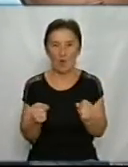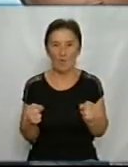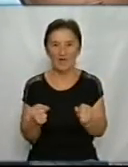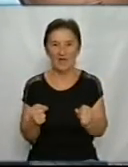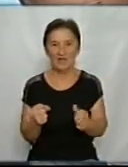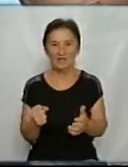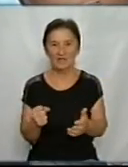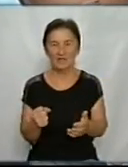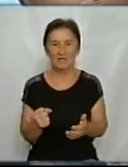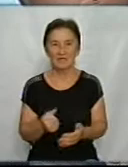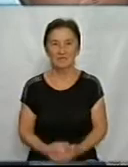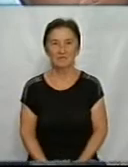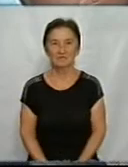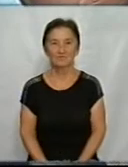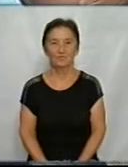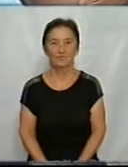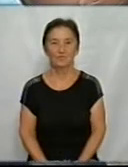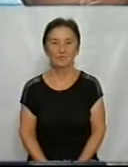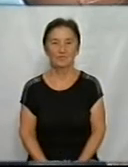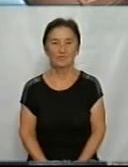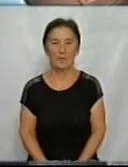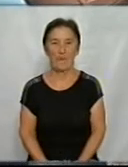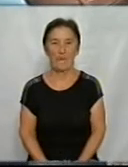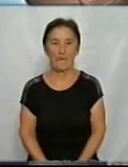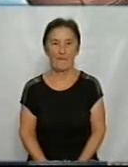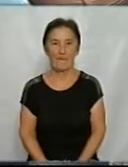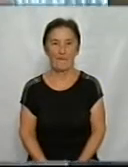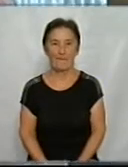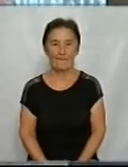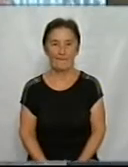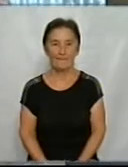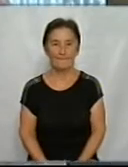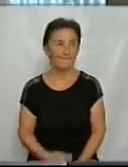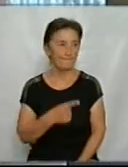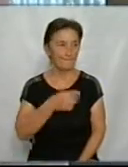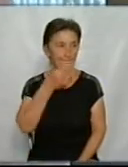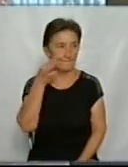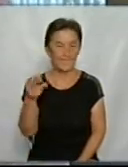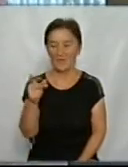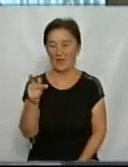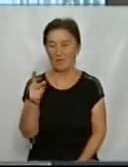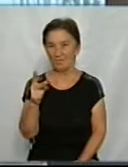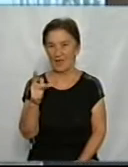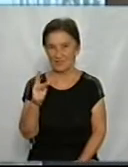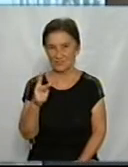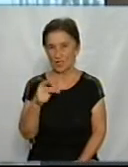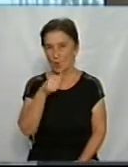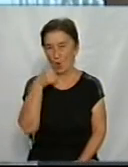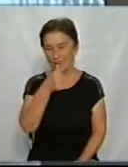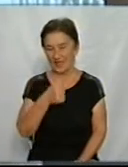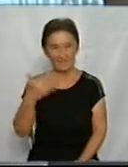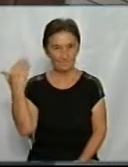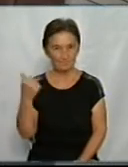колір нейтральний, що теж дуже зручно. Каже, півтора роки тому після народження першої дитини